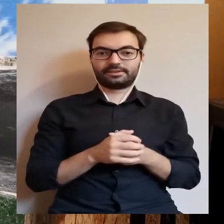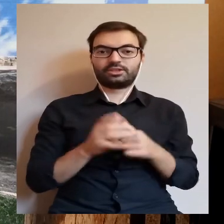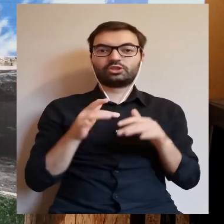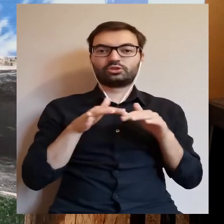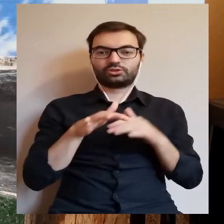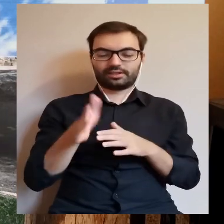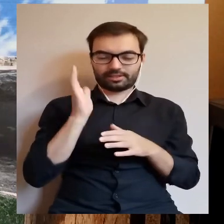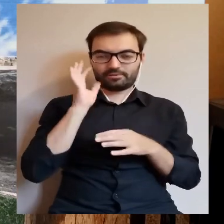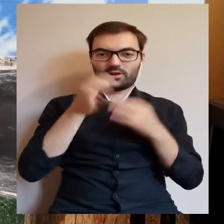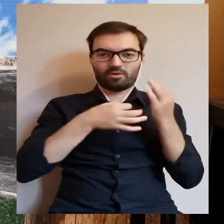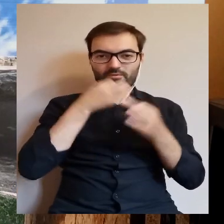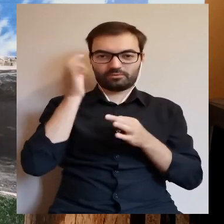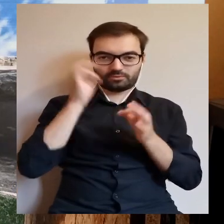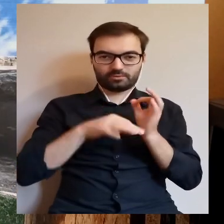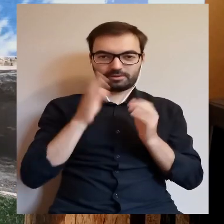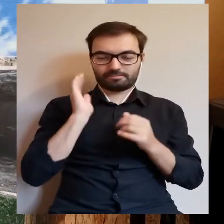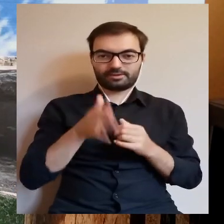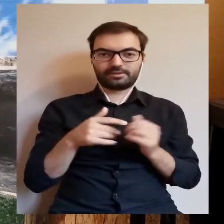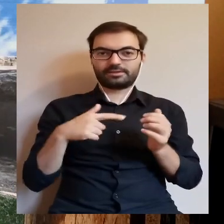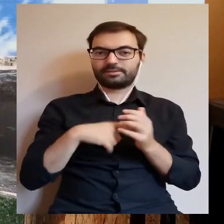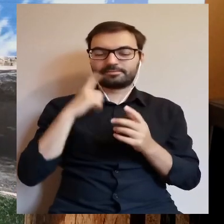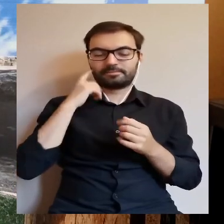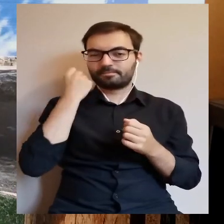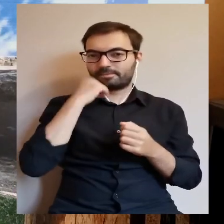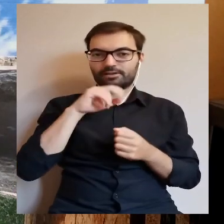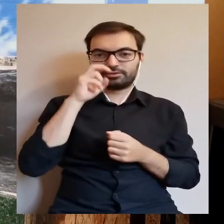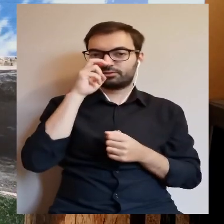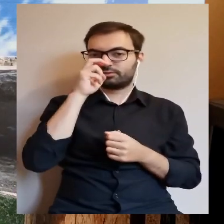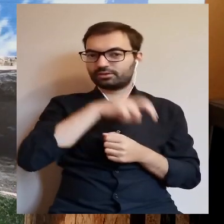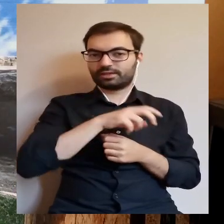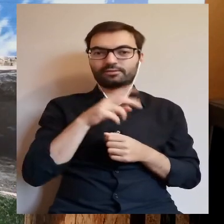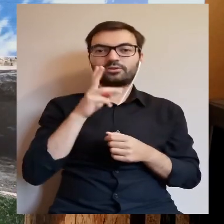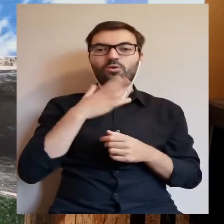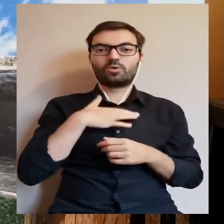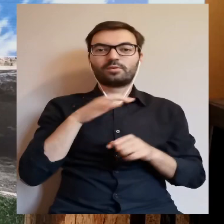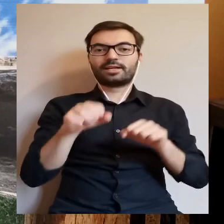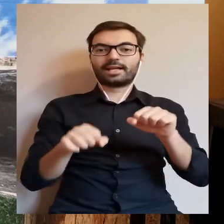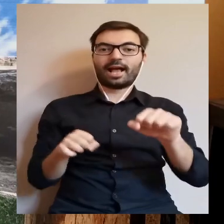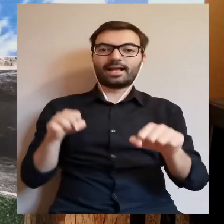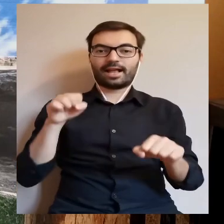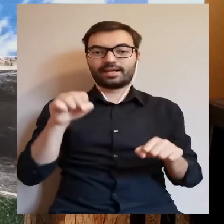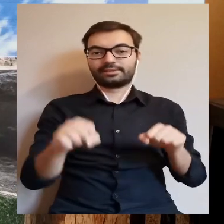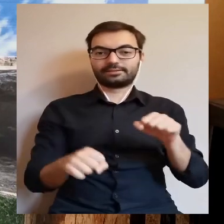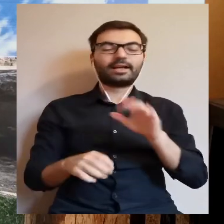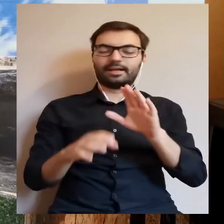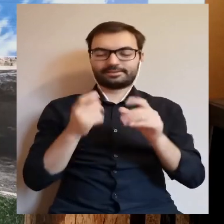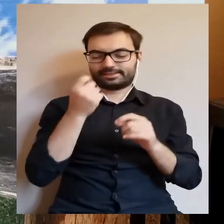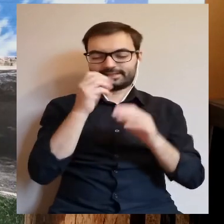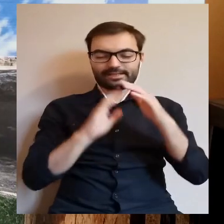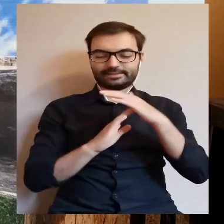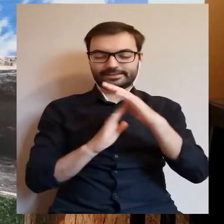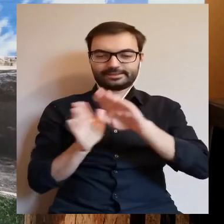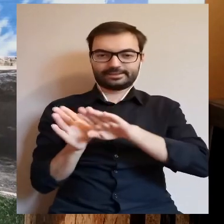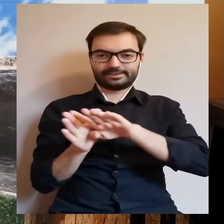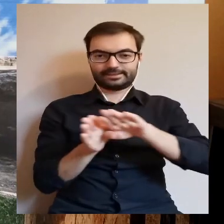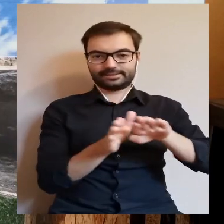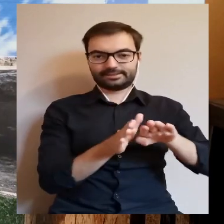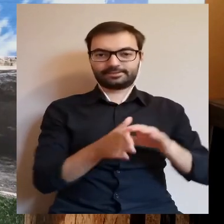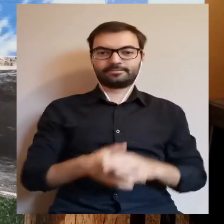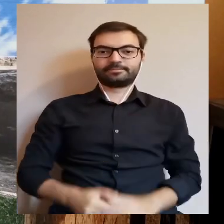Rzeki, o której jeszcze Państwu opowiem, bo jest niesamowicie atrakcyjna dla kajakarzy, ale to za chwilkę.